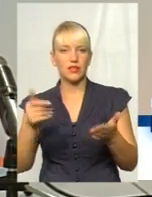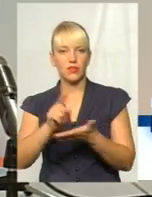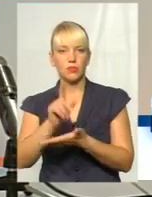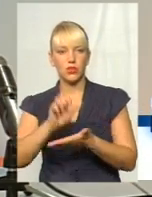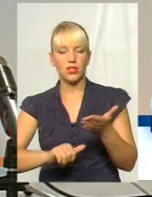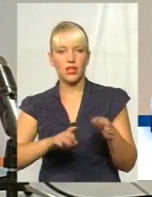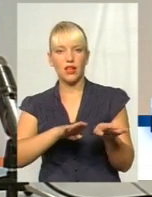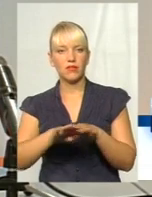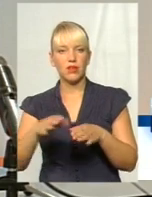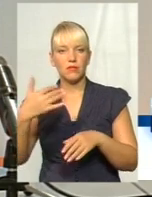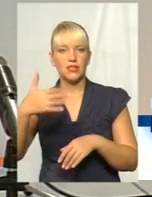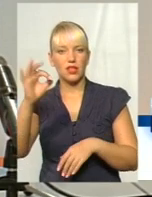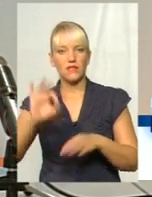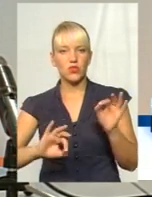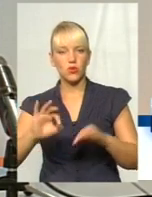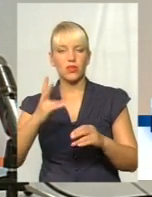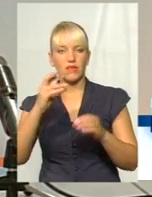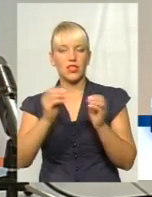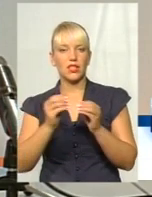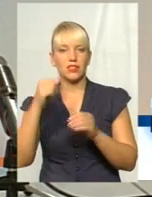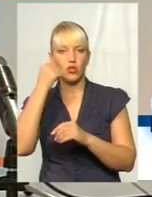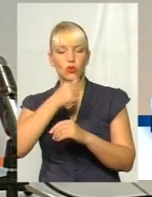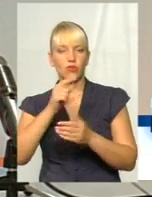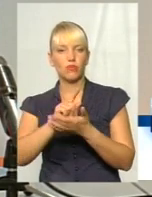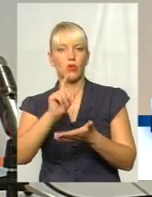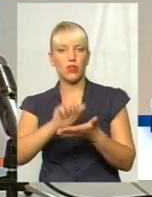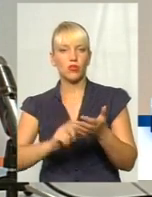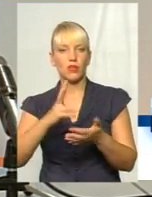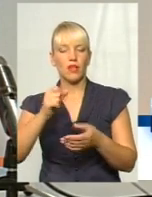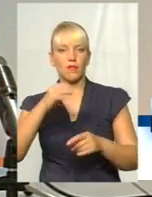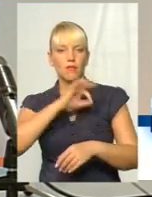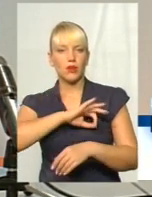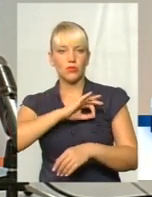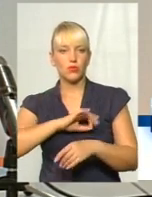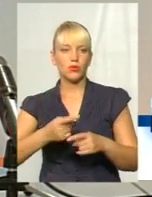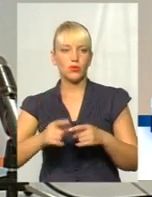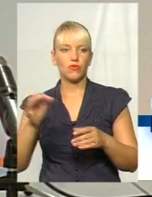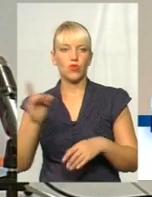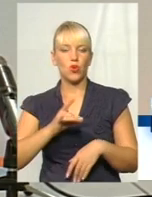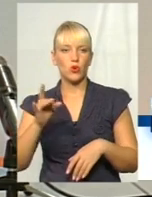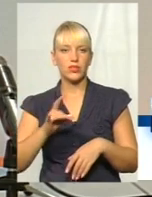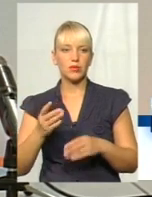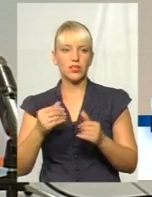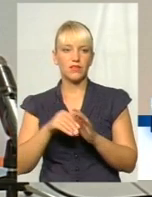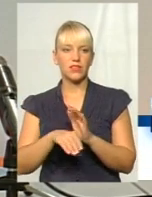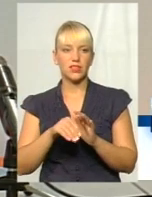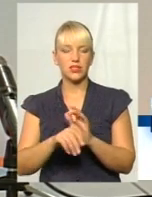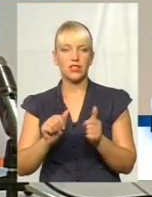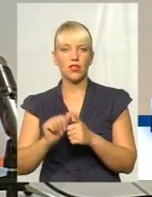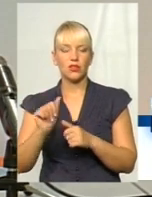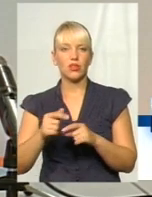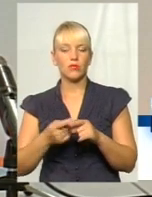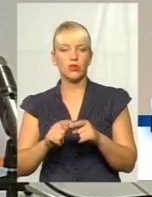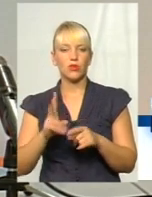50% на 10 років, податку на прибуток від розміру інвестиції вашої. Крім того,